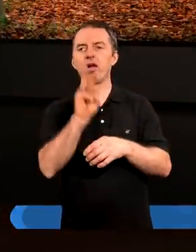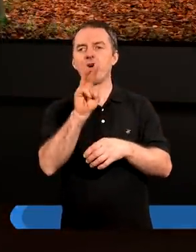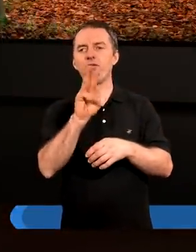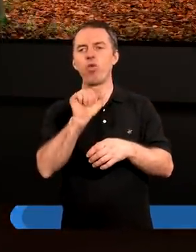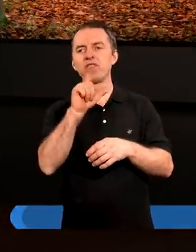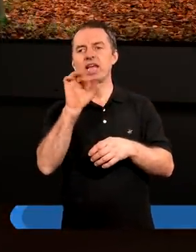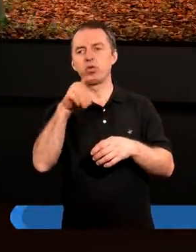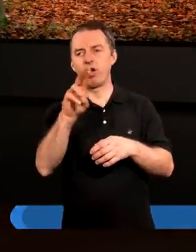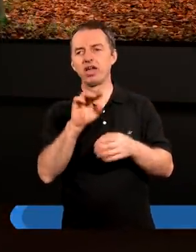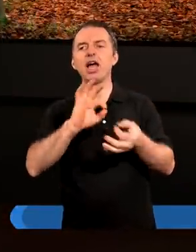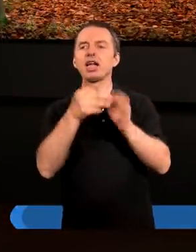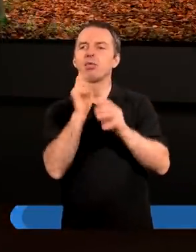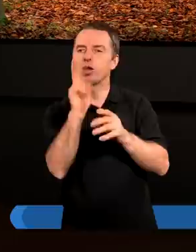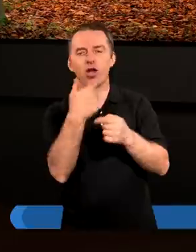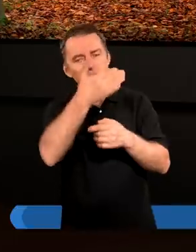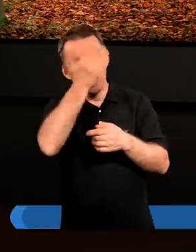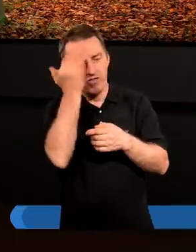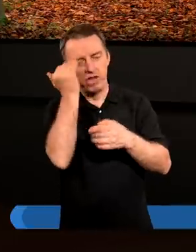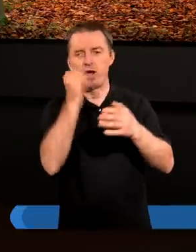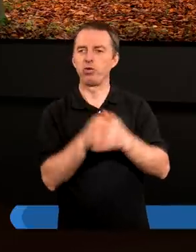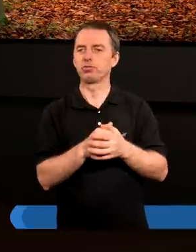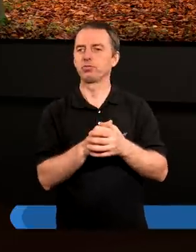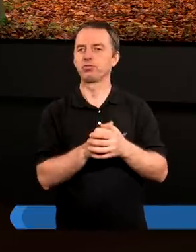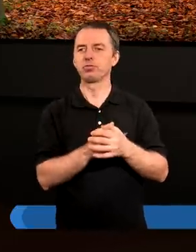imię Władysław, gdyby ktoś nie wiedział.